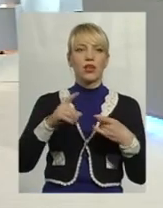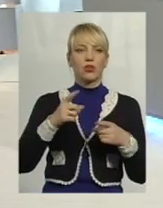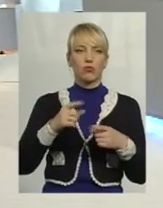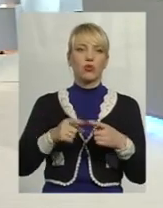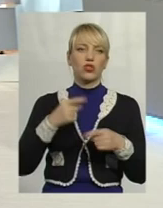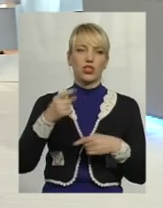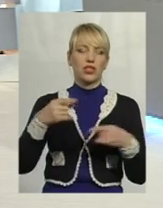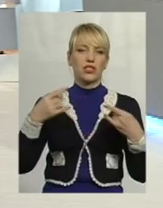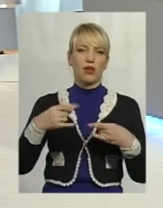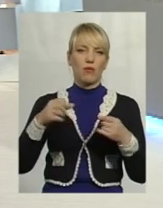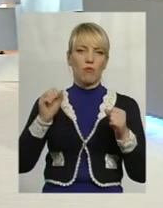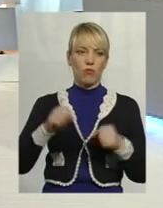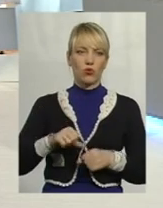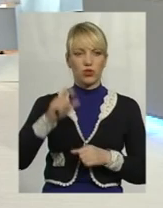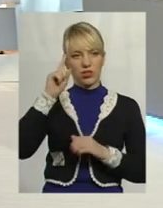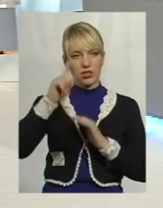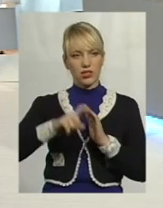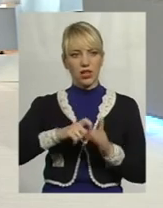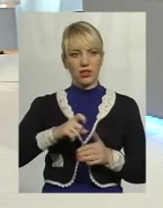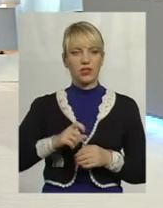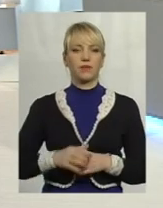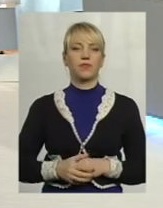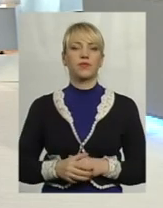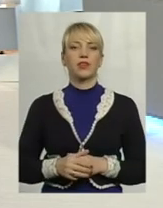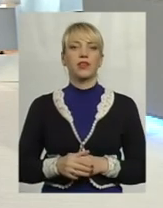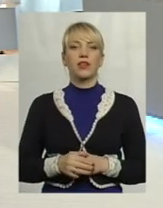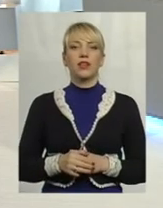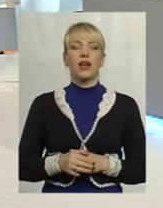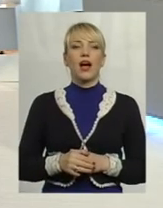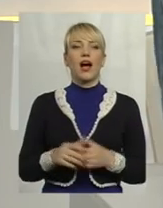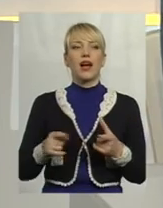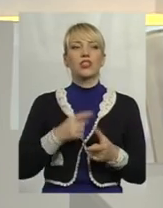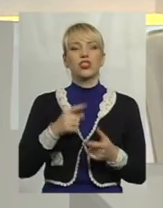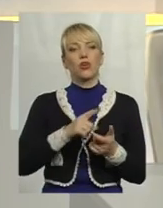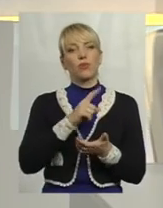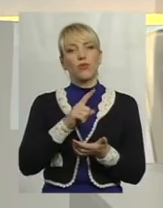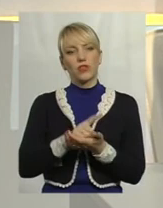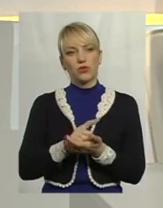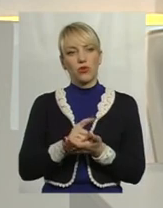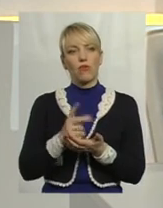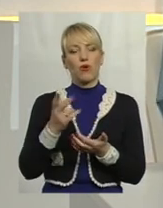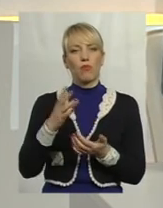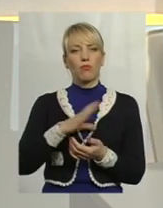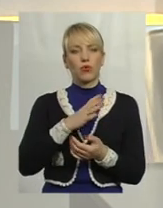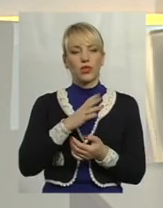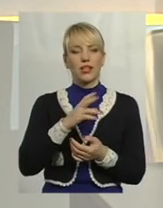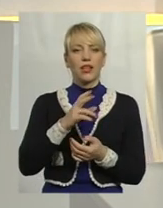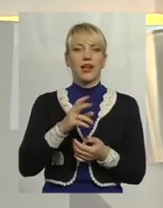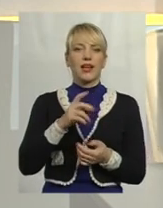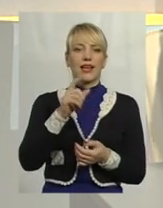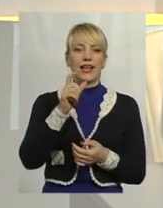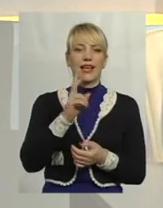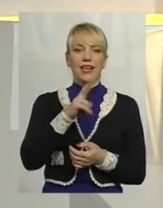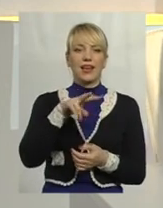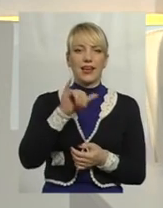можуть дізнатися про власників бізнесу. капане Ігорю, а от чи обов'язково бути клієнтом банку для того, аби взяти участь